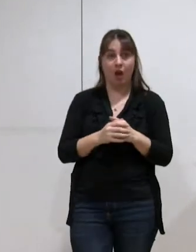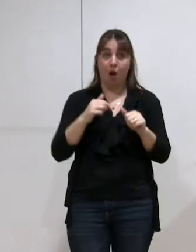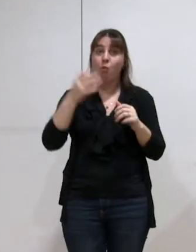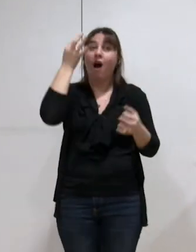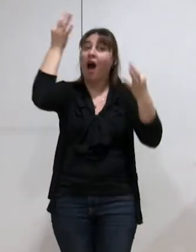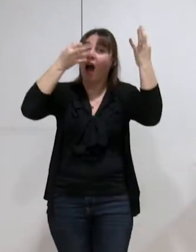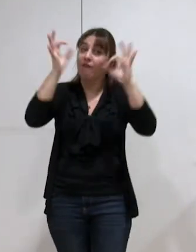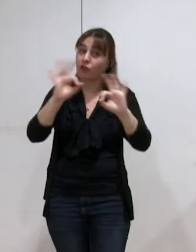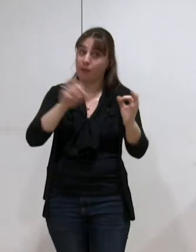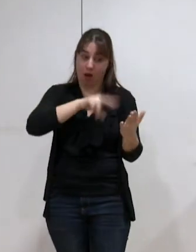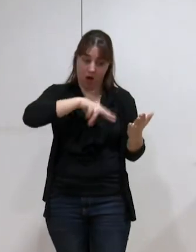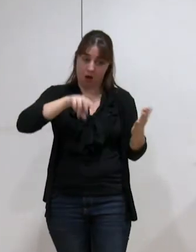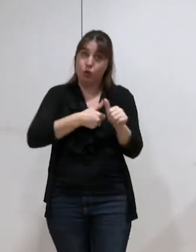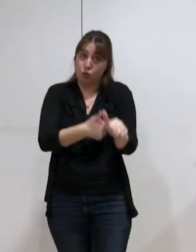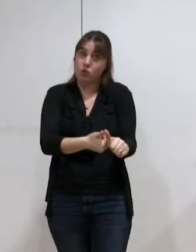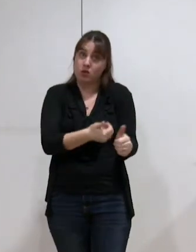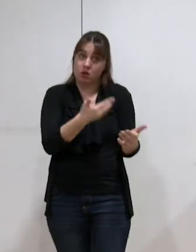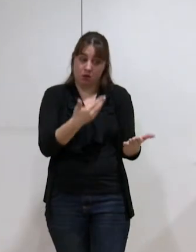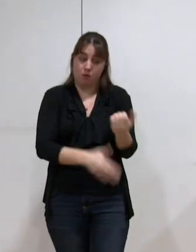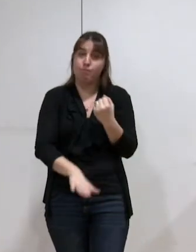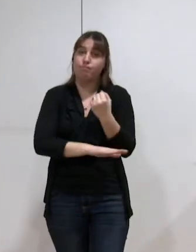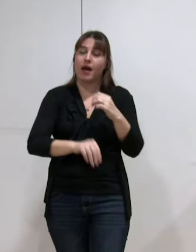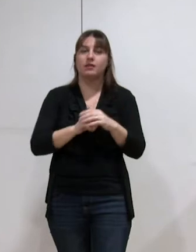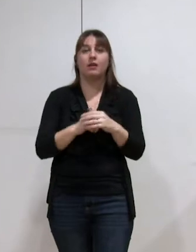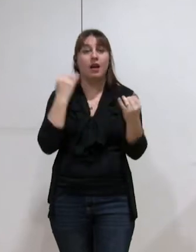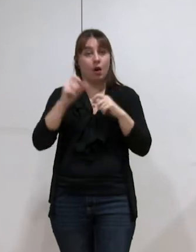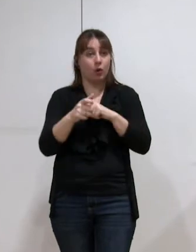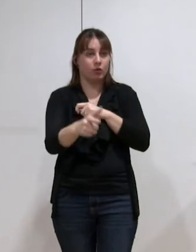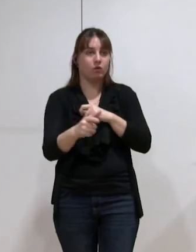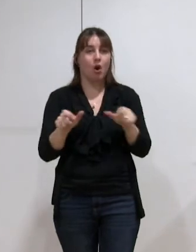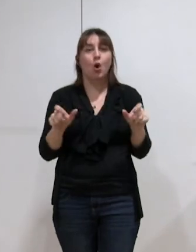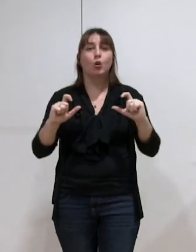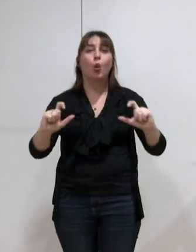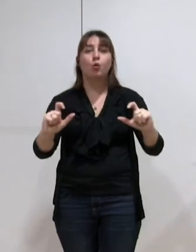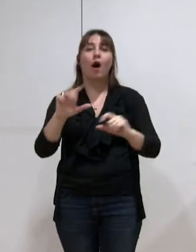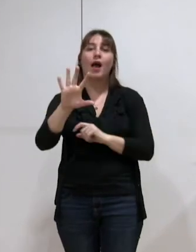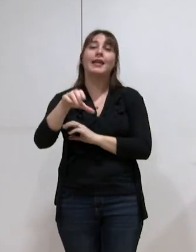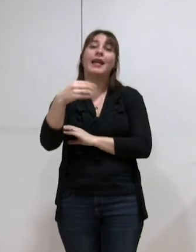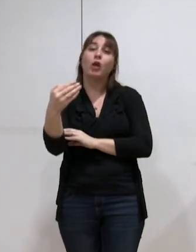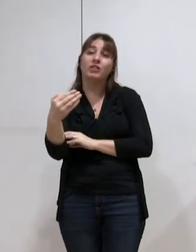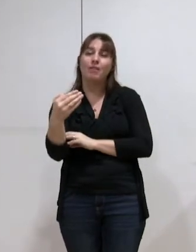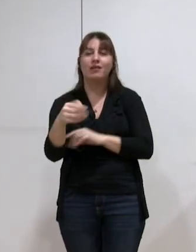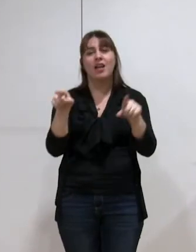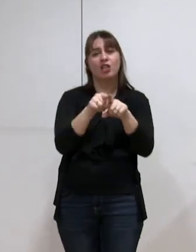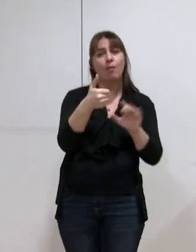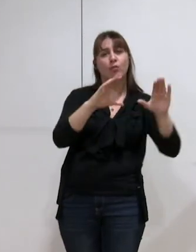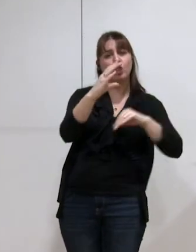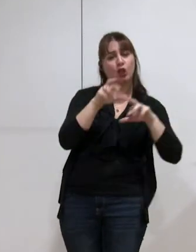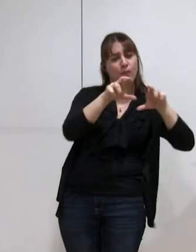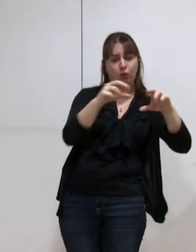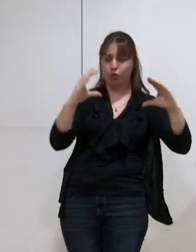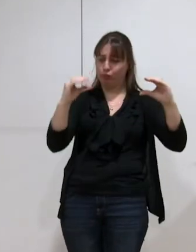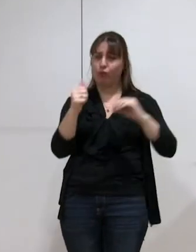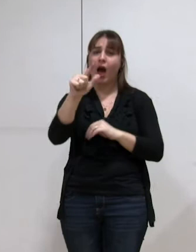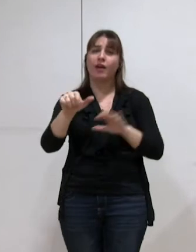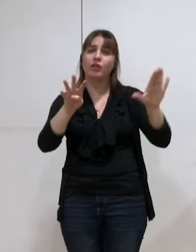'est très clair. Pour continuer sur le même chemin, on y apprend que si vous décaissez un trottoir sur 4 cm, eh bien, c'est comme une chaussée sur 6 cm, 1